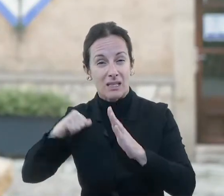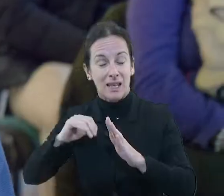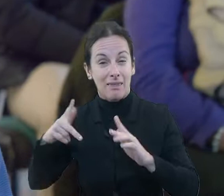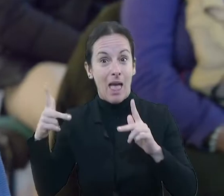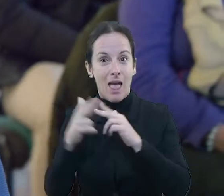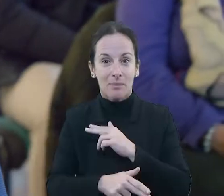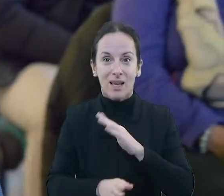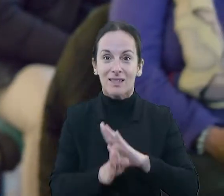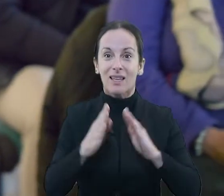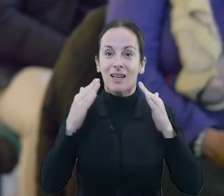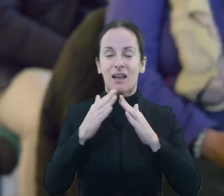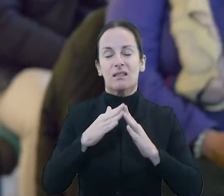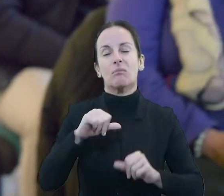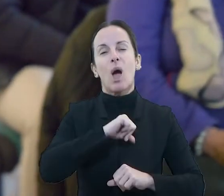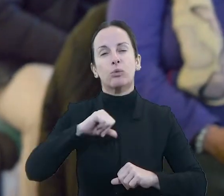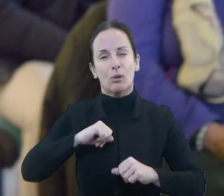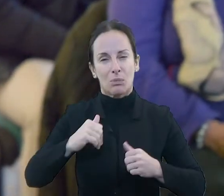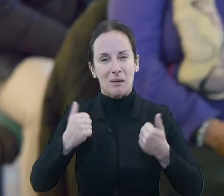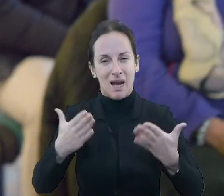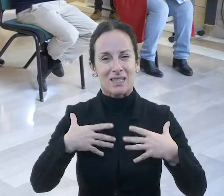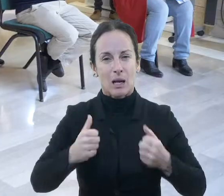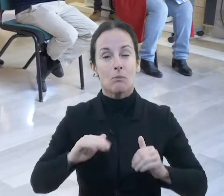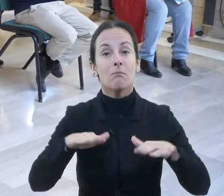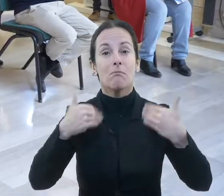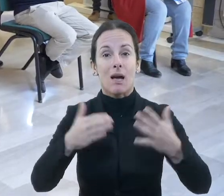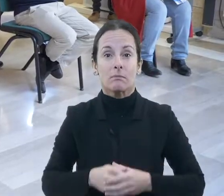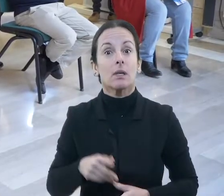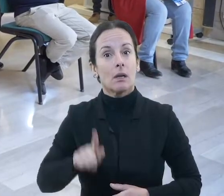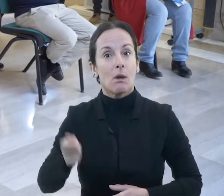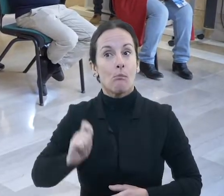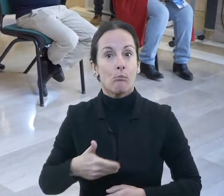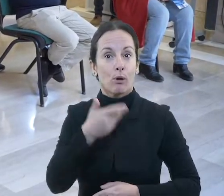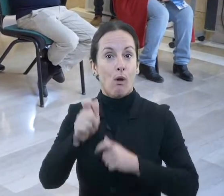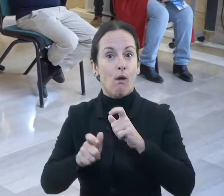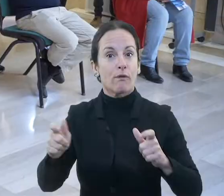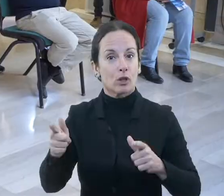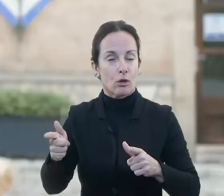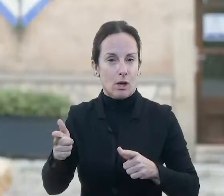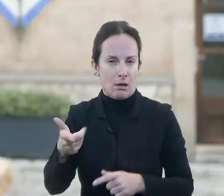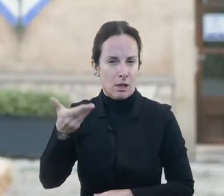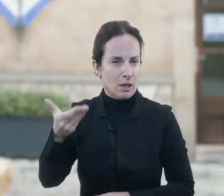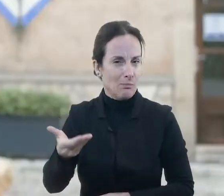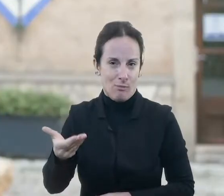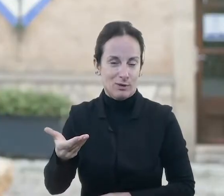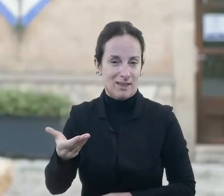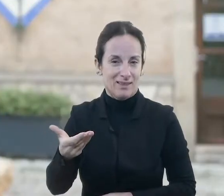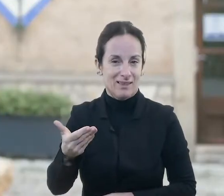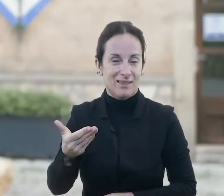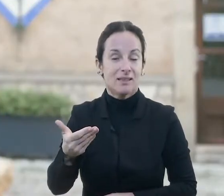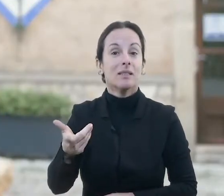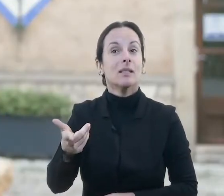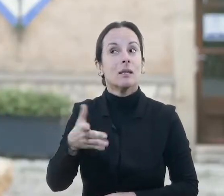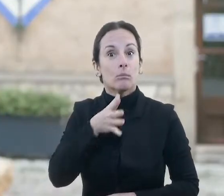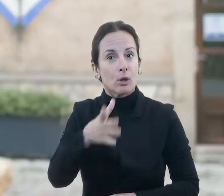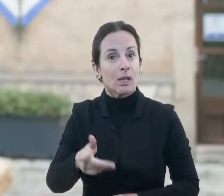més valor en definitiva a la seva bellesa. I també, per una altra banda, també posar-me en valors professionals, perquè els professionals també creem tota